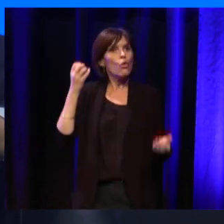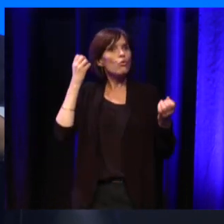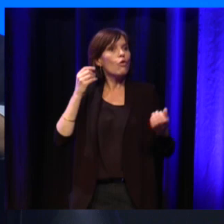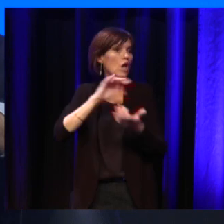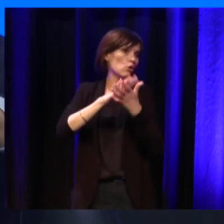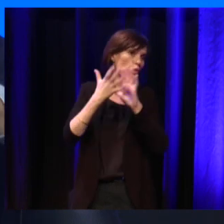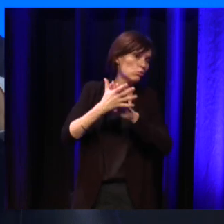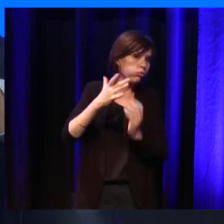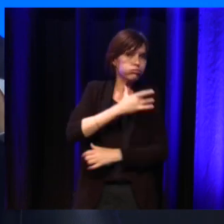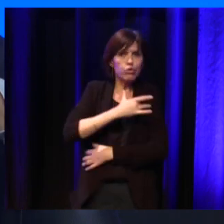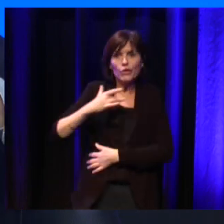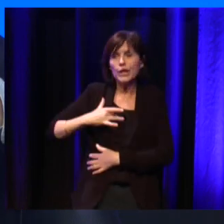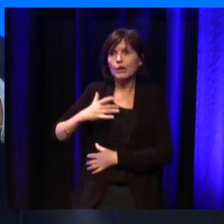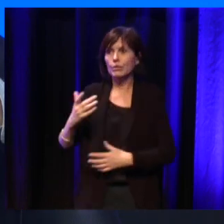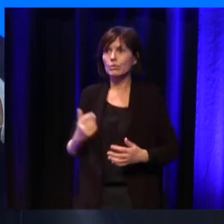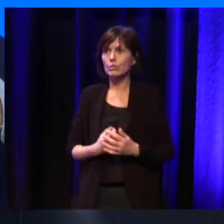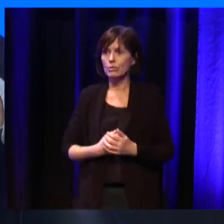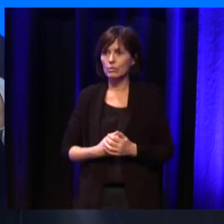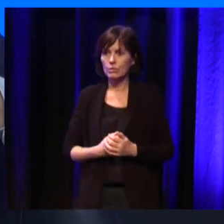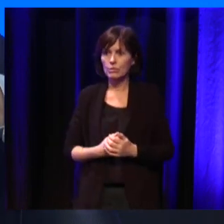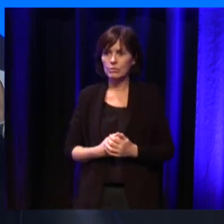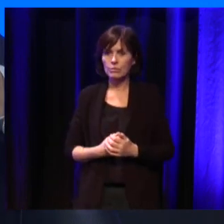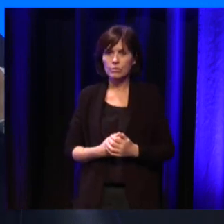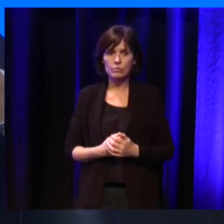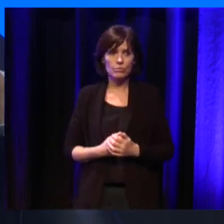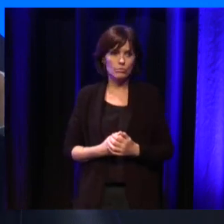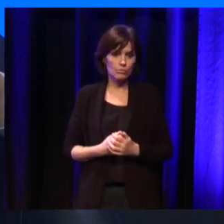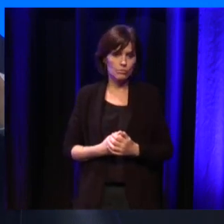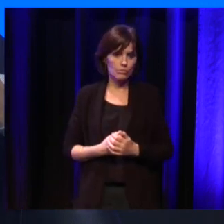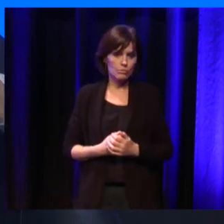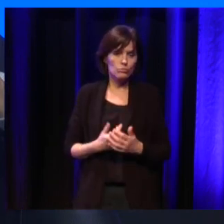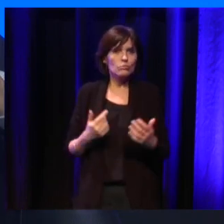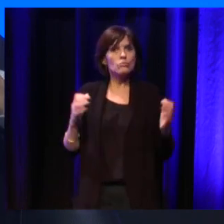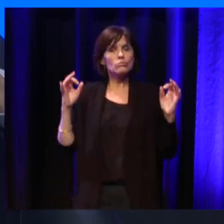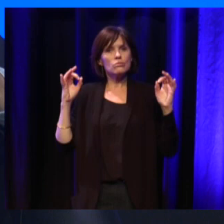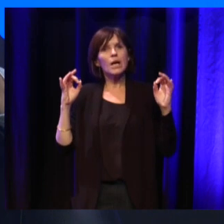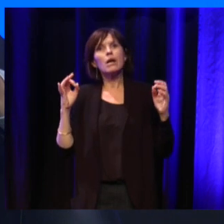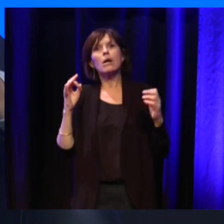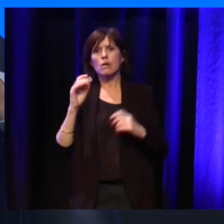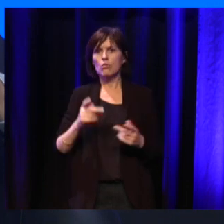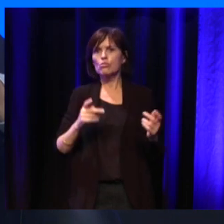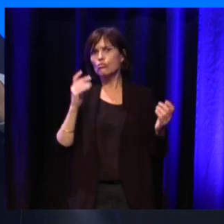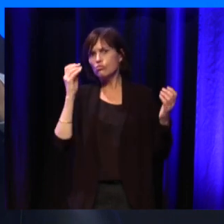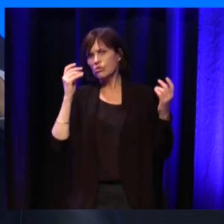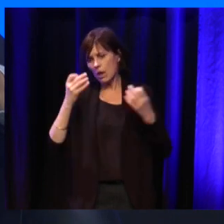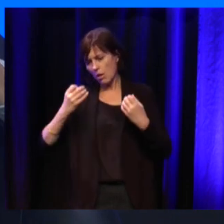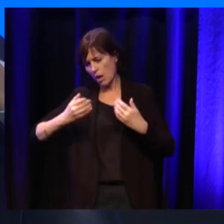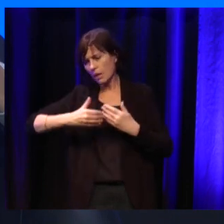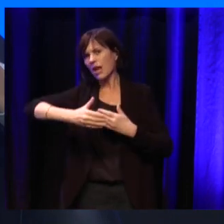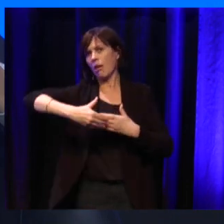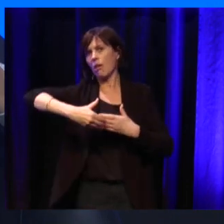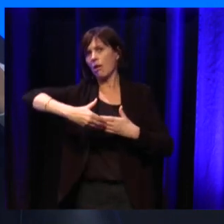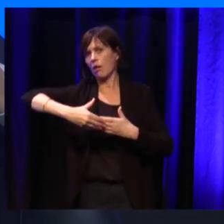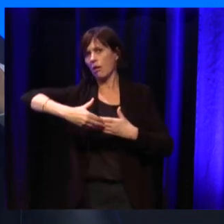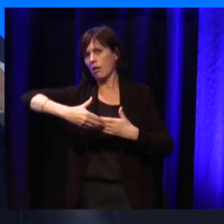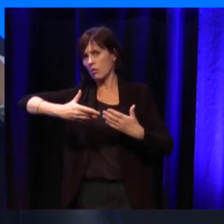de santé où là aussi, l'action philanthropique, elle va avoir une temporalité plutôt court terme parce qu'en fait,